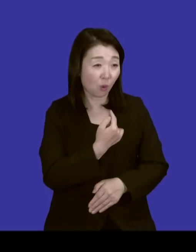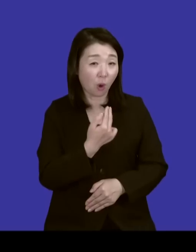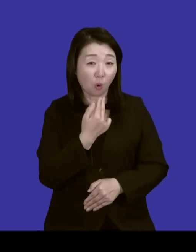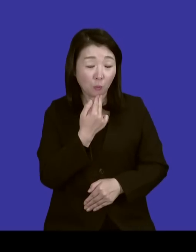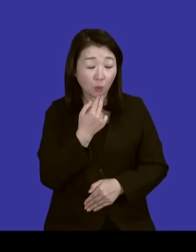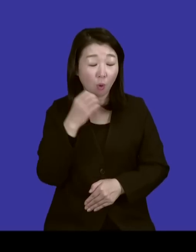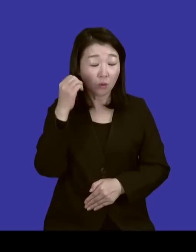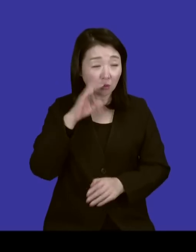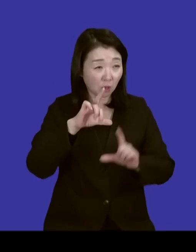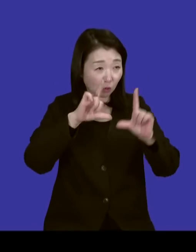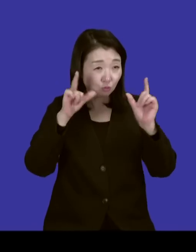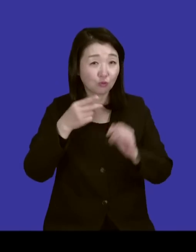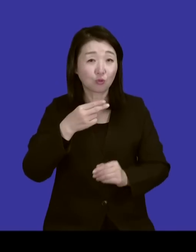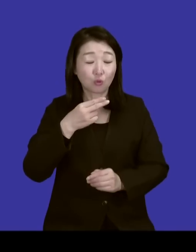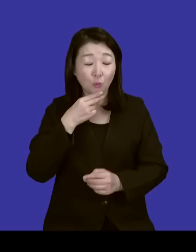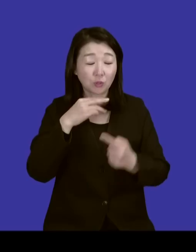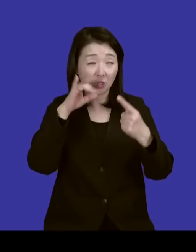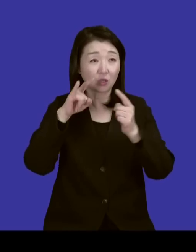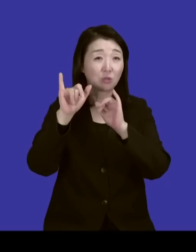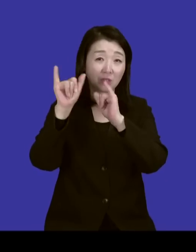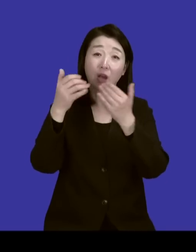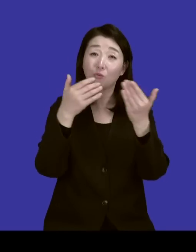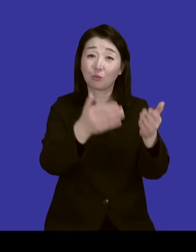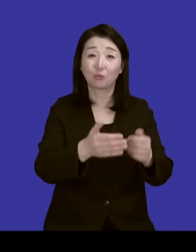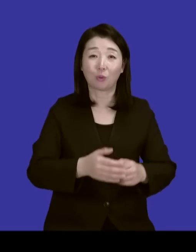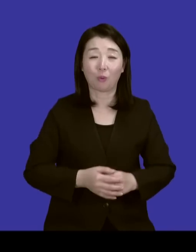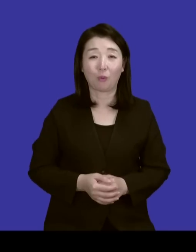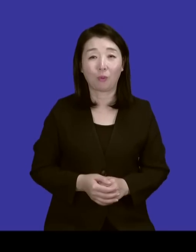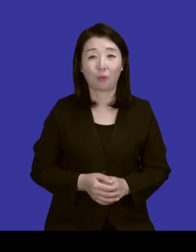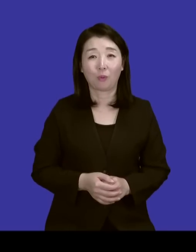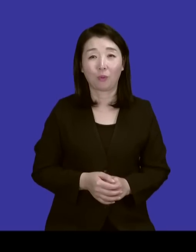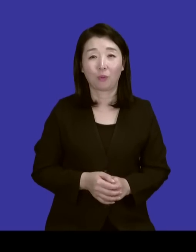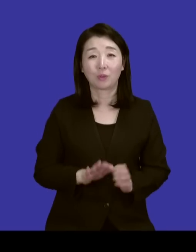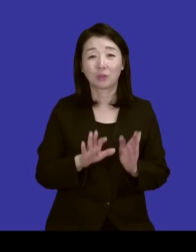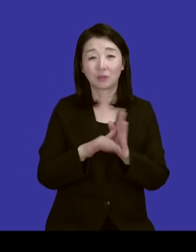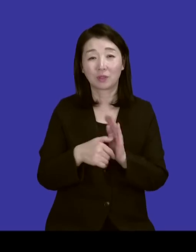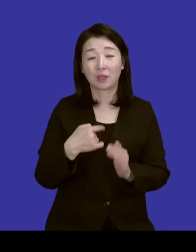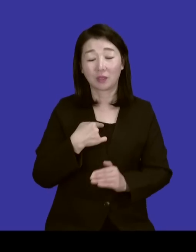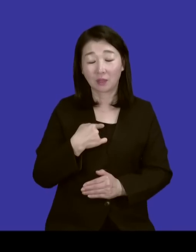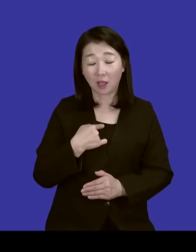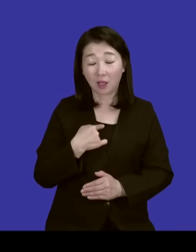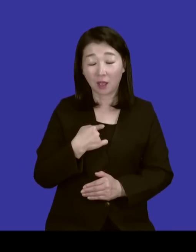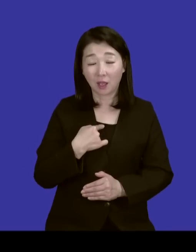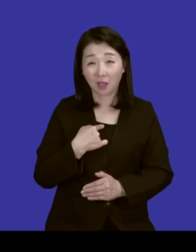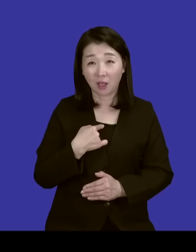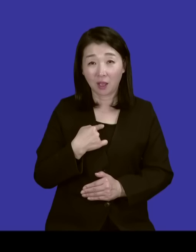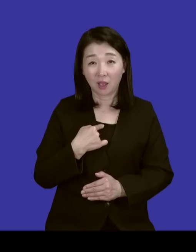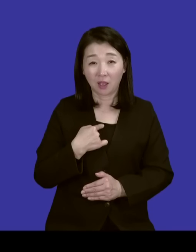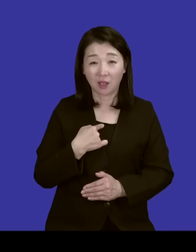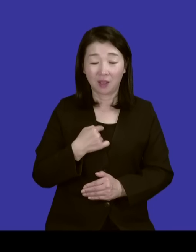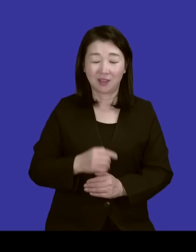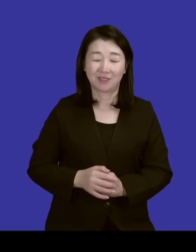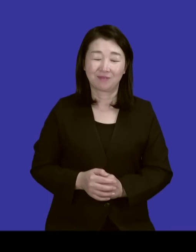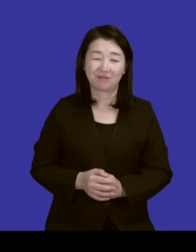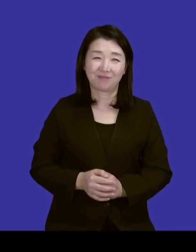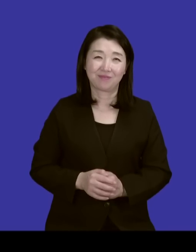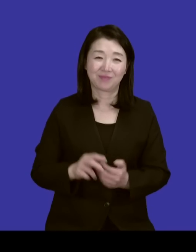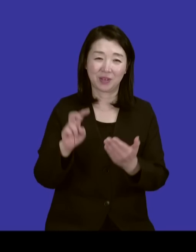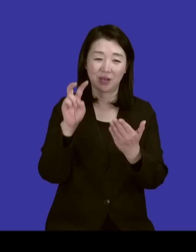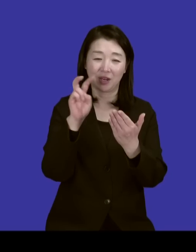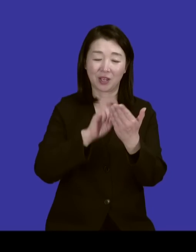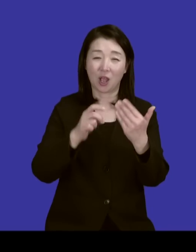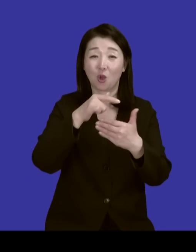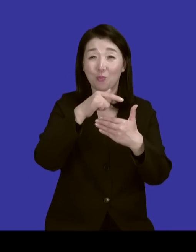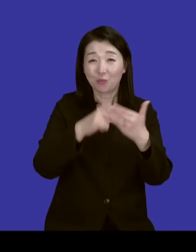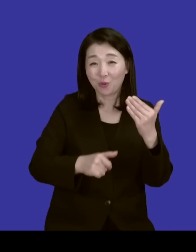주인공 없이 그냥 1위 수상하고 막 그랬거든요. 그땐 제가 특히 가요토템 그 PD 담당이었던